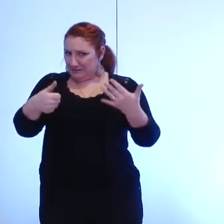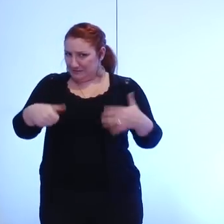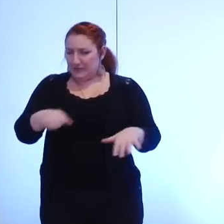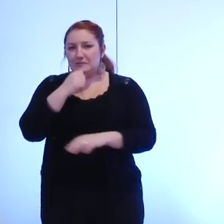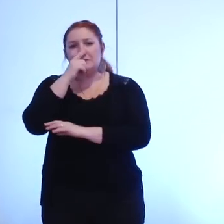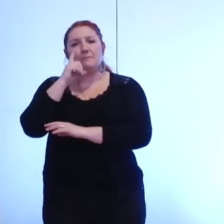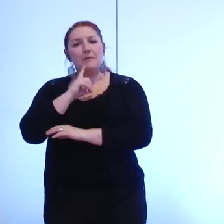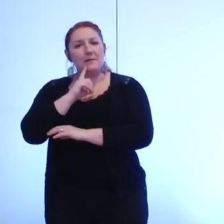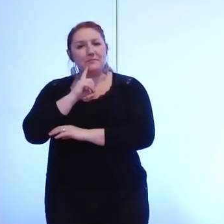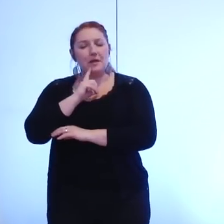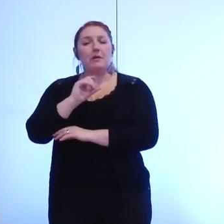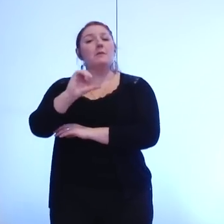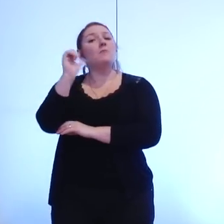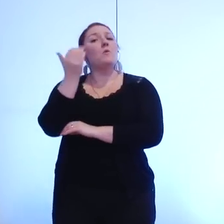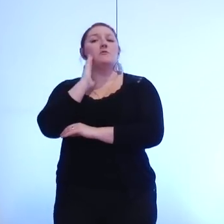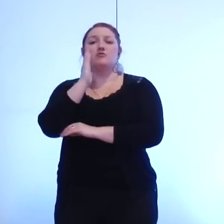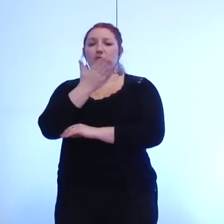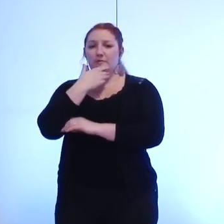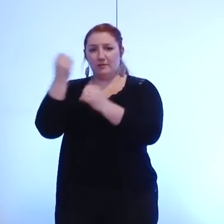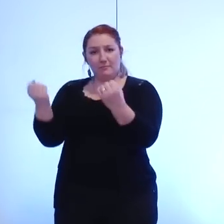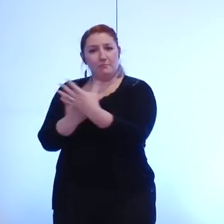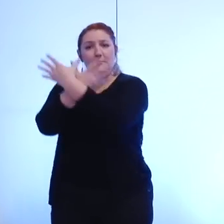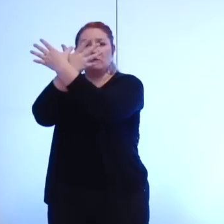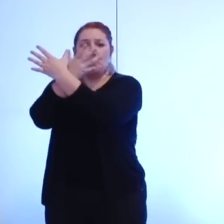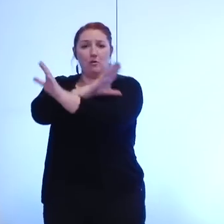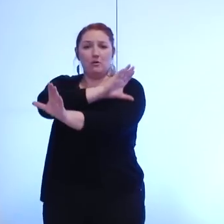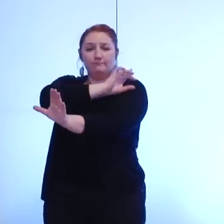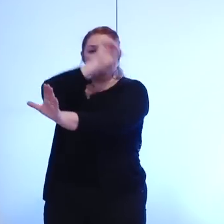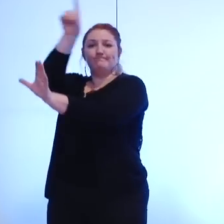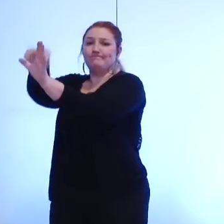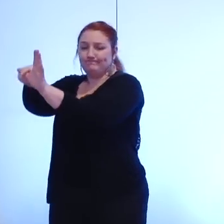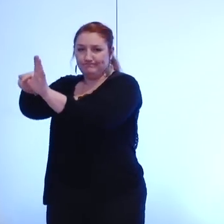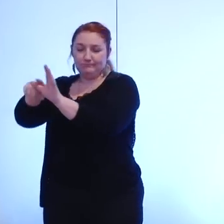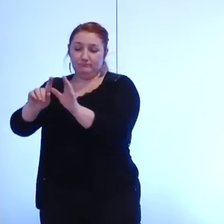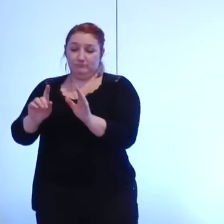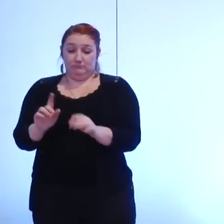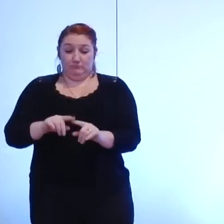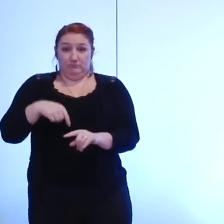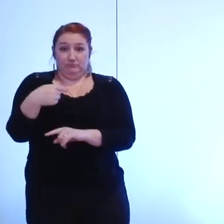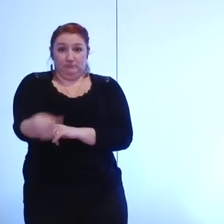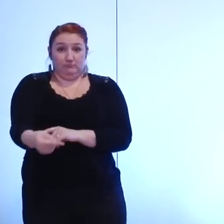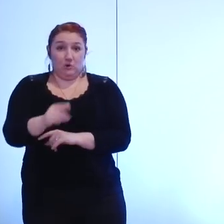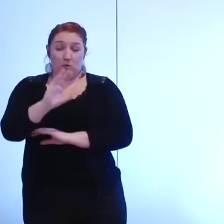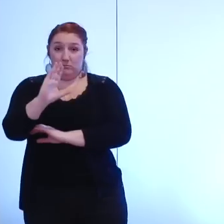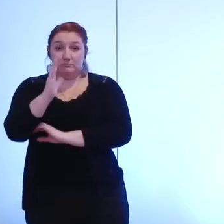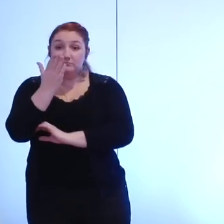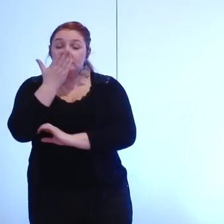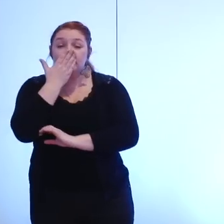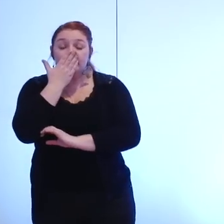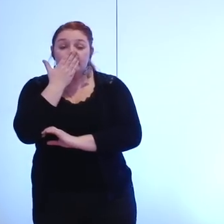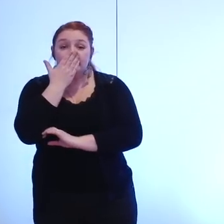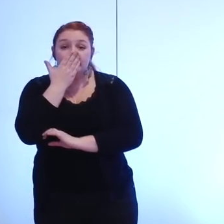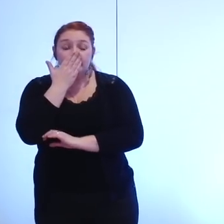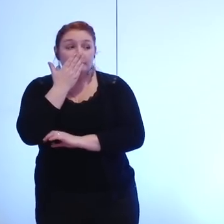prévu au 1er janvier donc un délai extrêmement court une séquence extrêmement